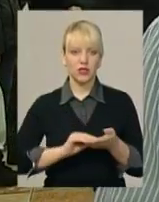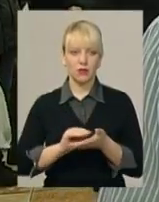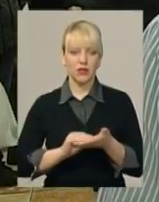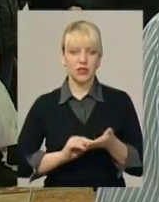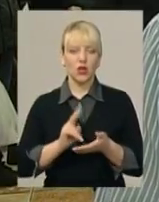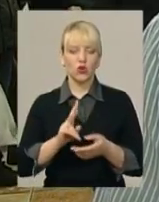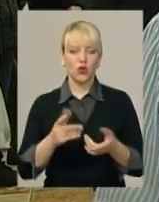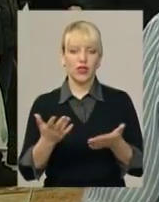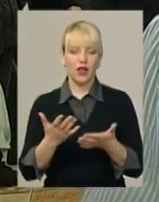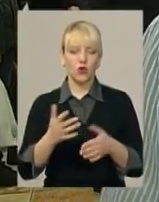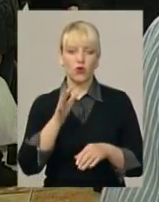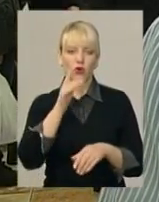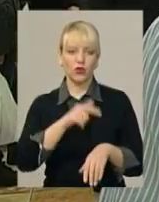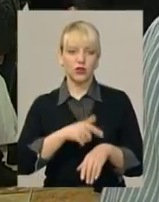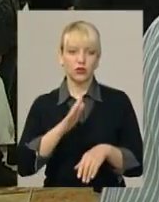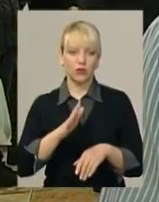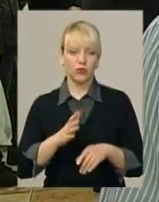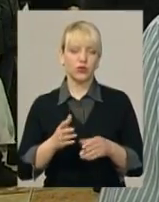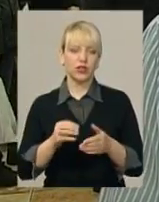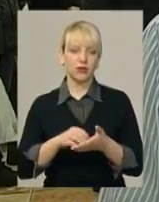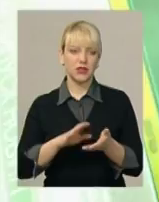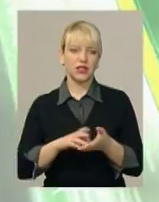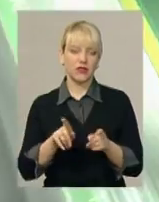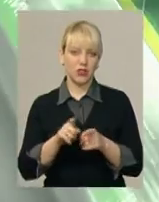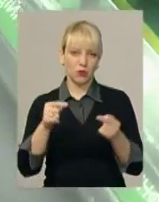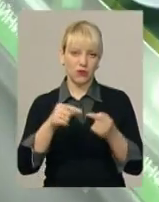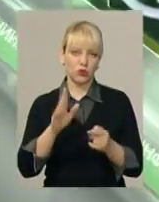записаний. І відповідно до цієї таблички прийом буде вестись далі.